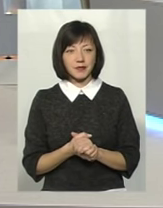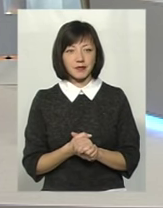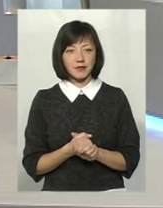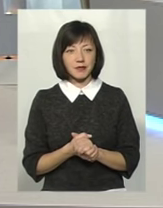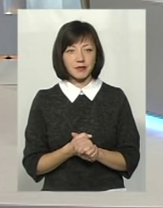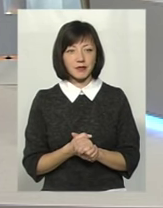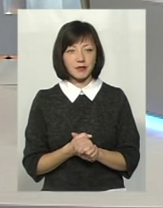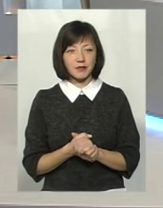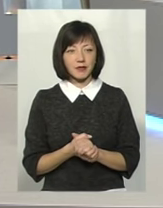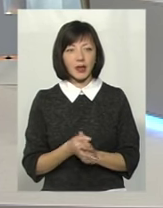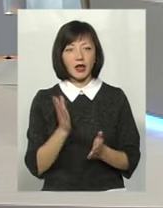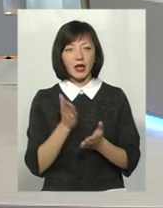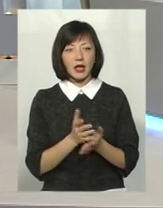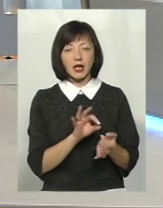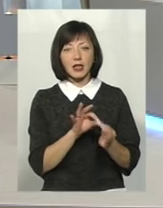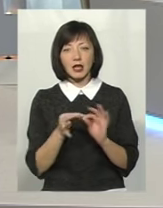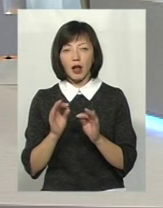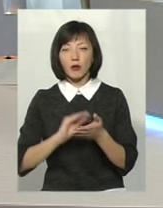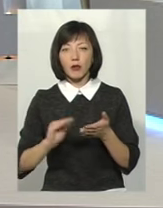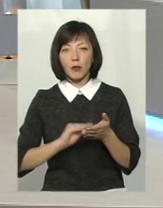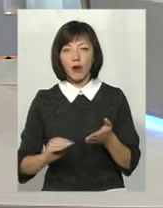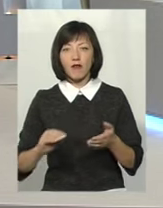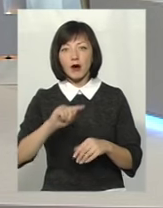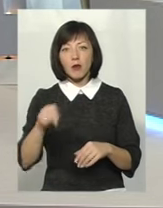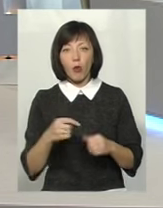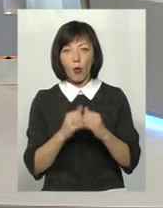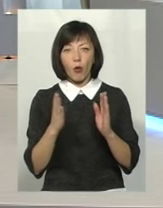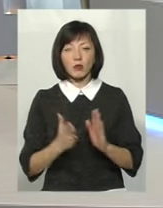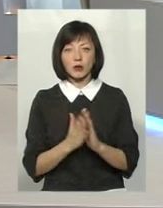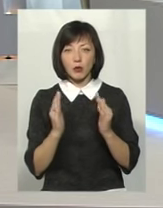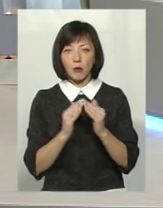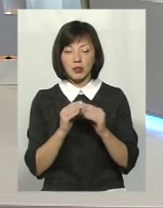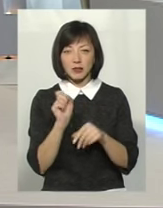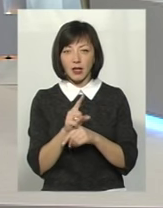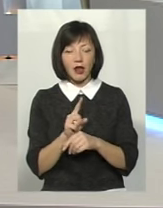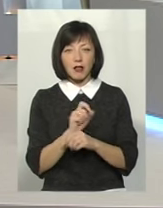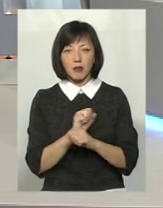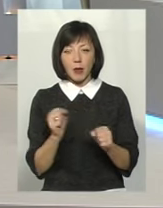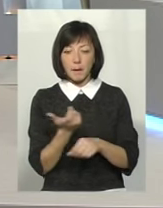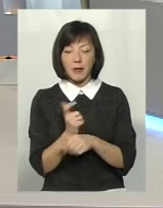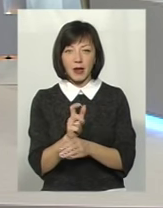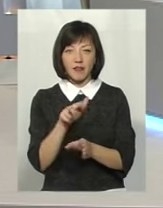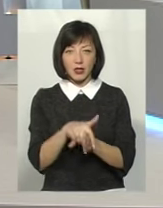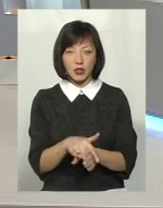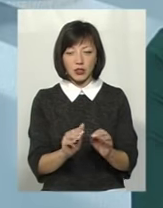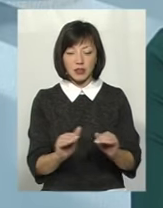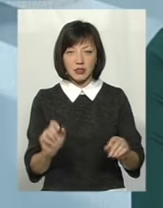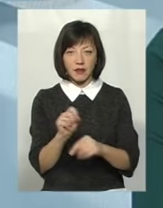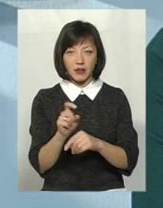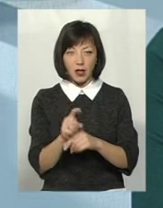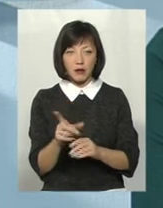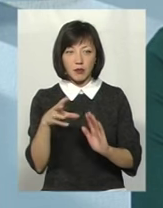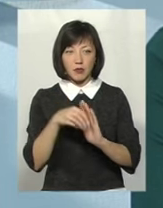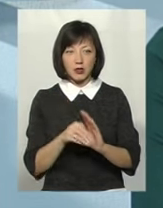є детально прописну вимоги щодо обсягу домашніх завдань. Недопустимо вважається перевантаження учнів завданнями, які